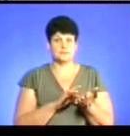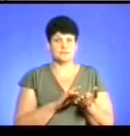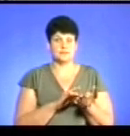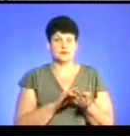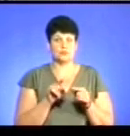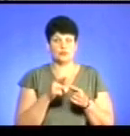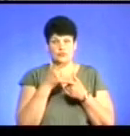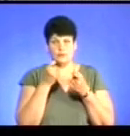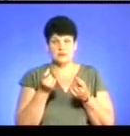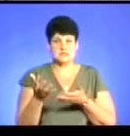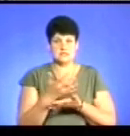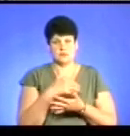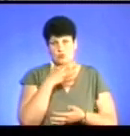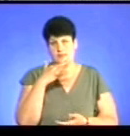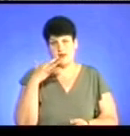інформація зібрано дуже багато.